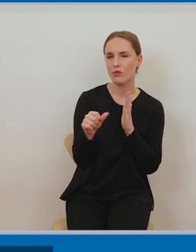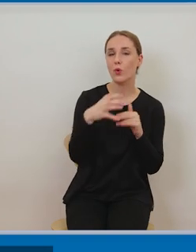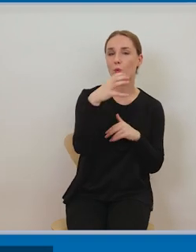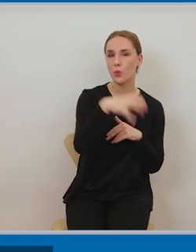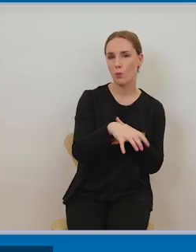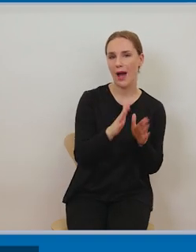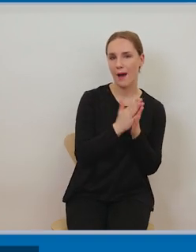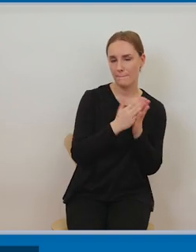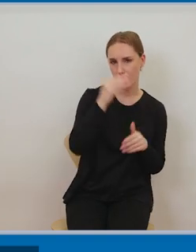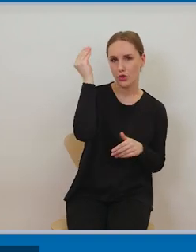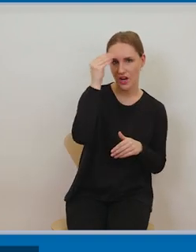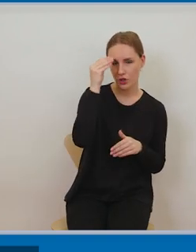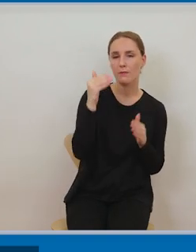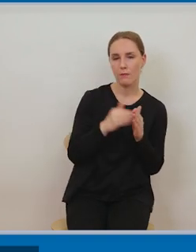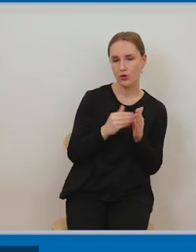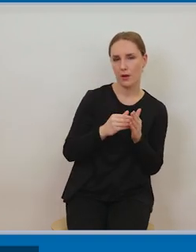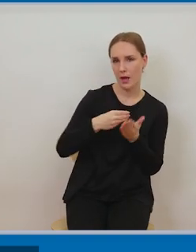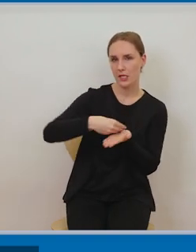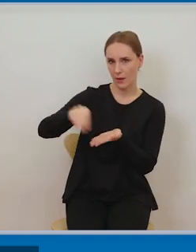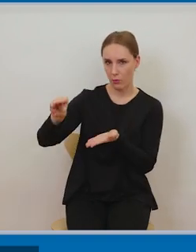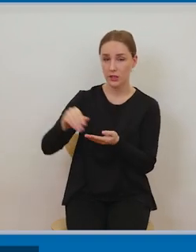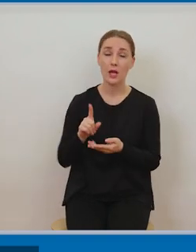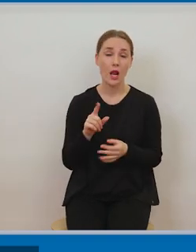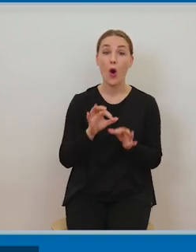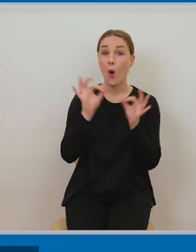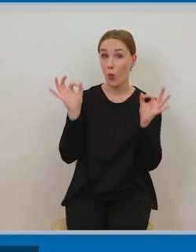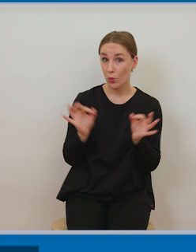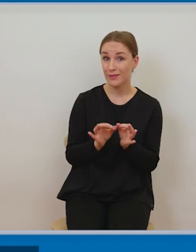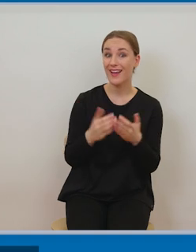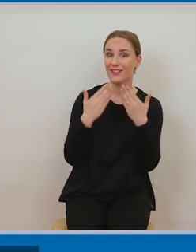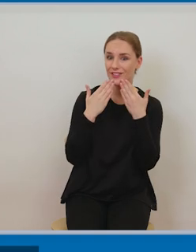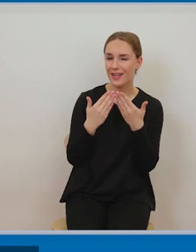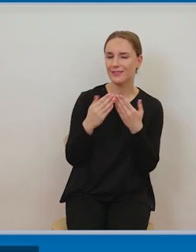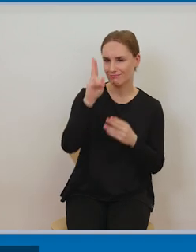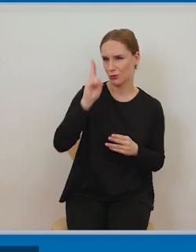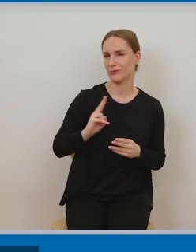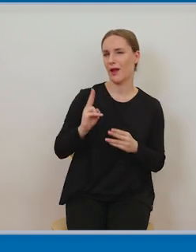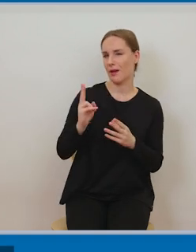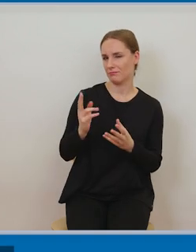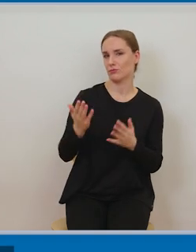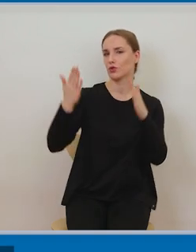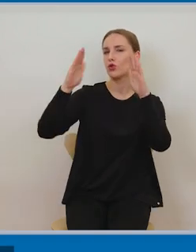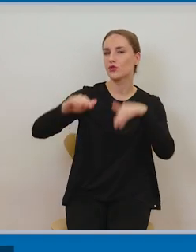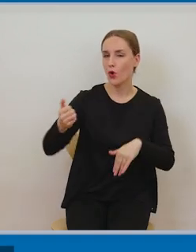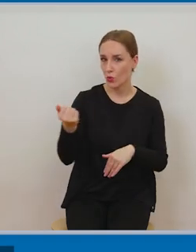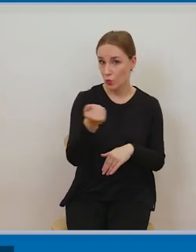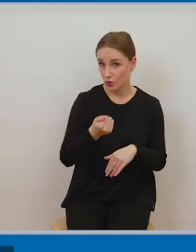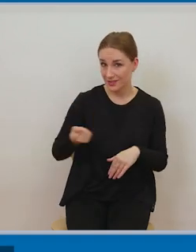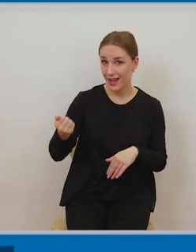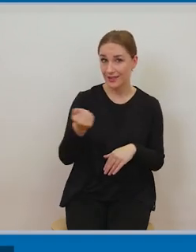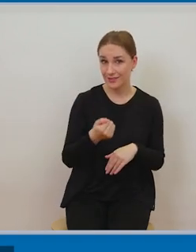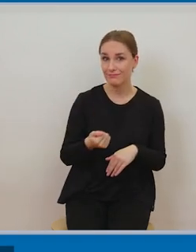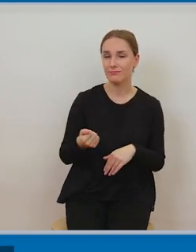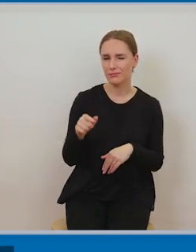zapłacić wynagrodzenie, ale generalnie te postacie dozwolonego użytku, które są w pewnym sensie można powiedzieć dedykowane